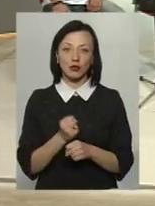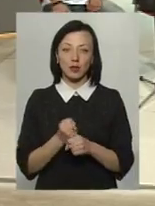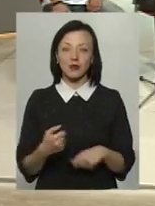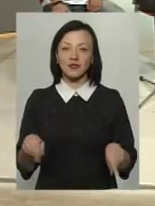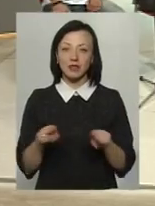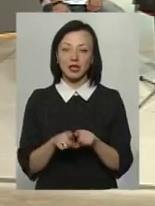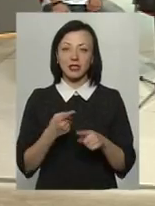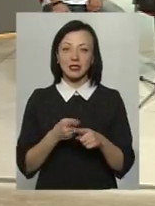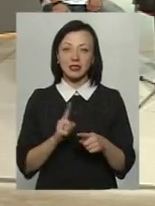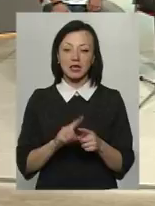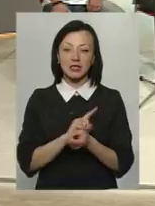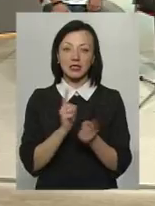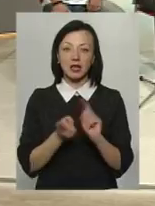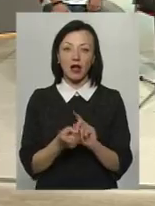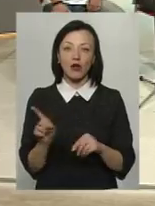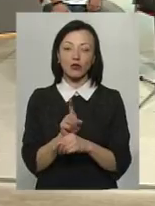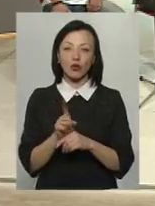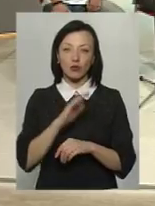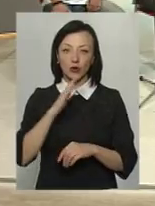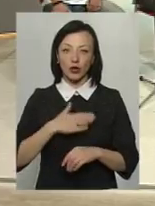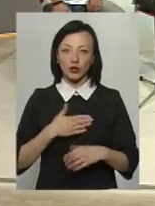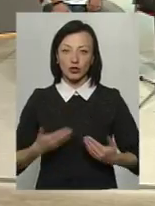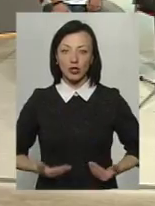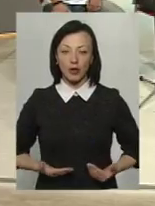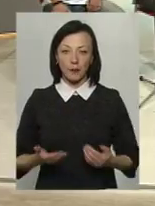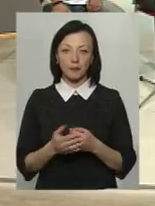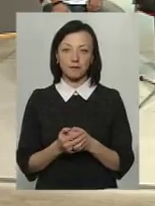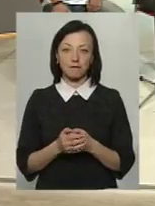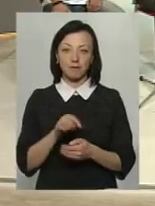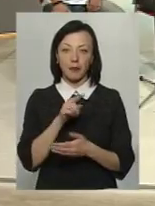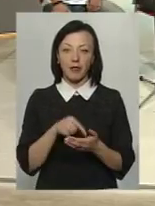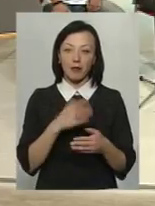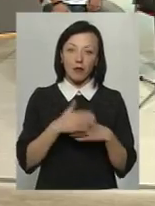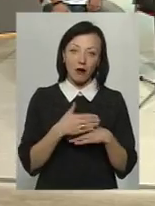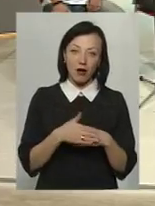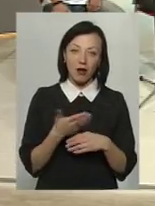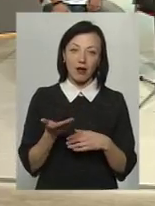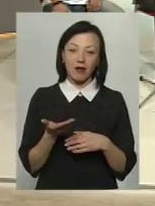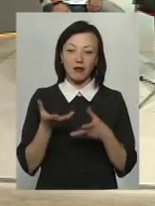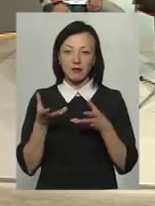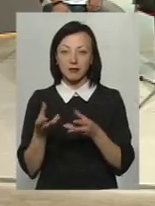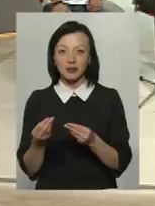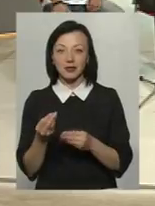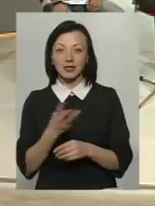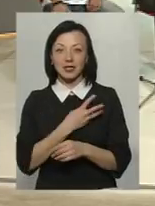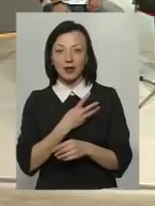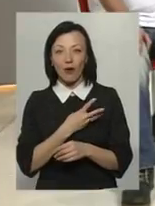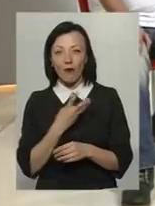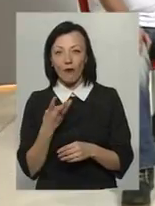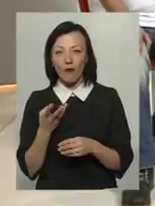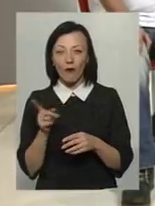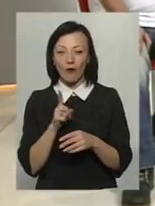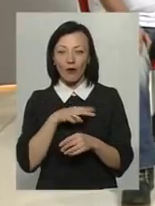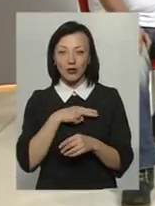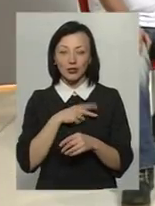це стало нормою життя нашої? Покарання, переконання, заохочення, що